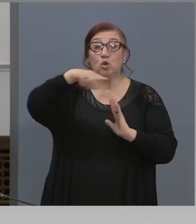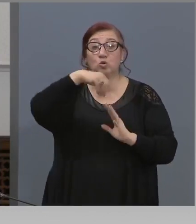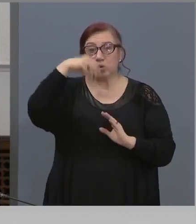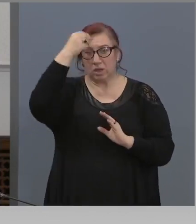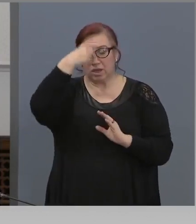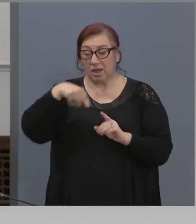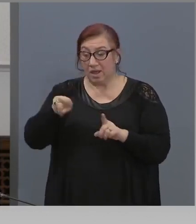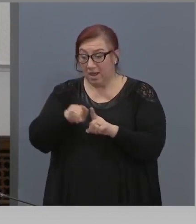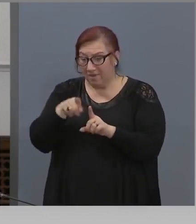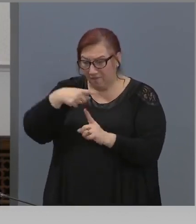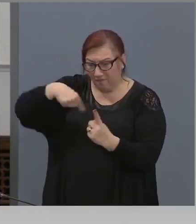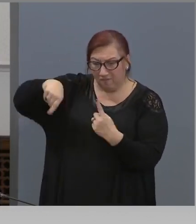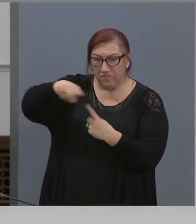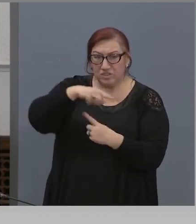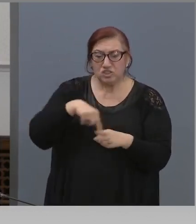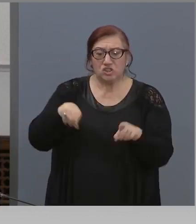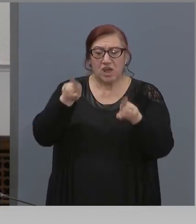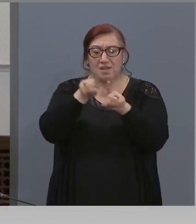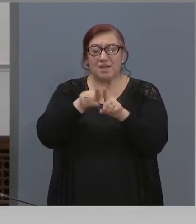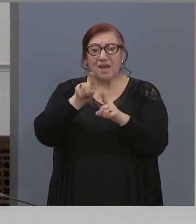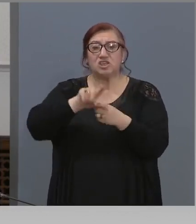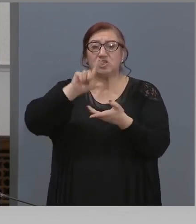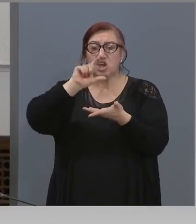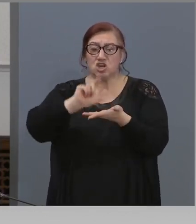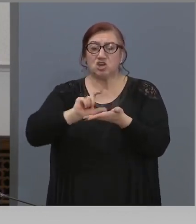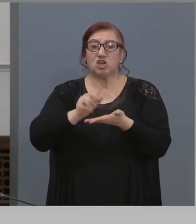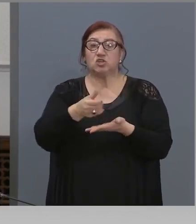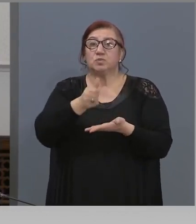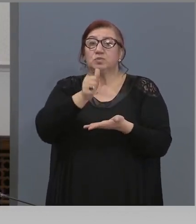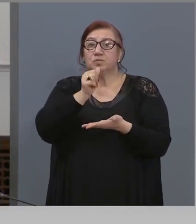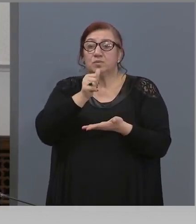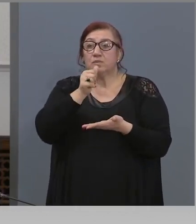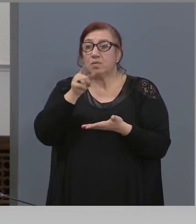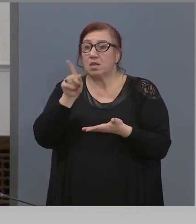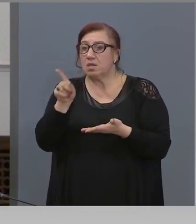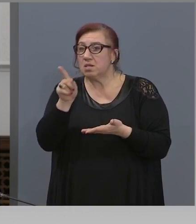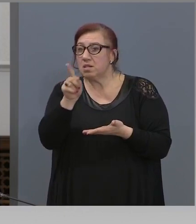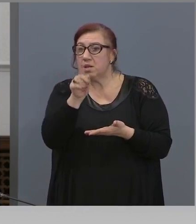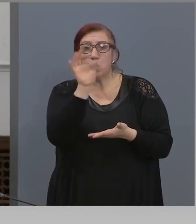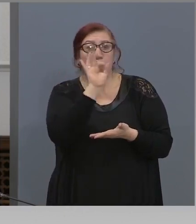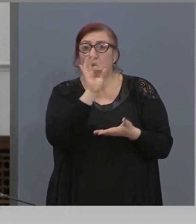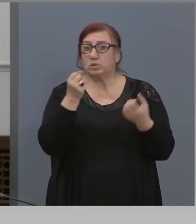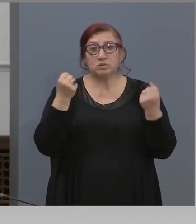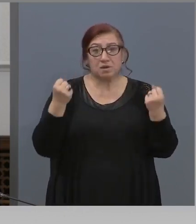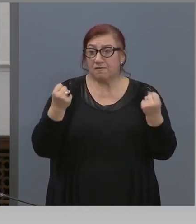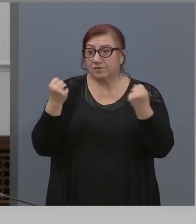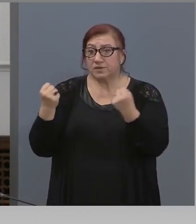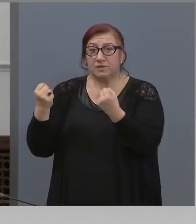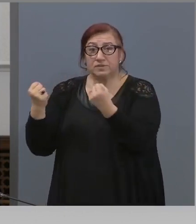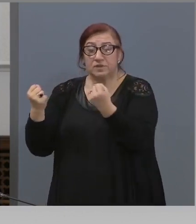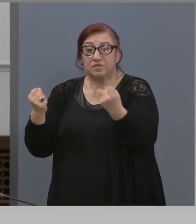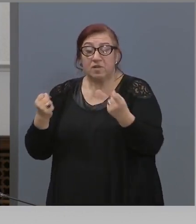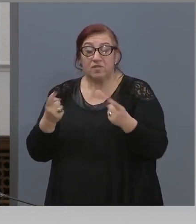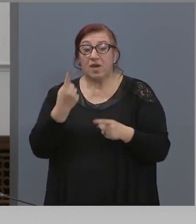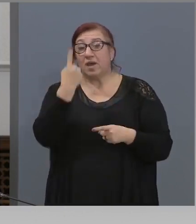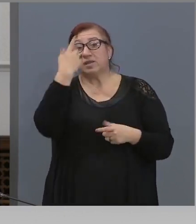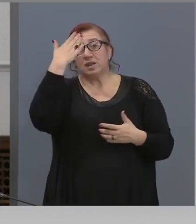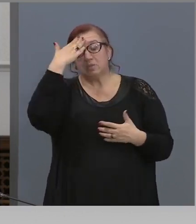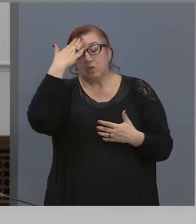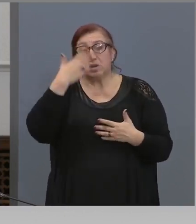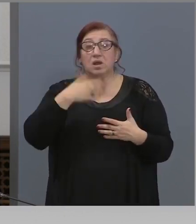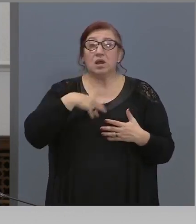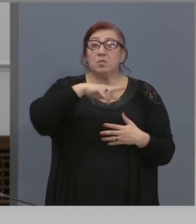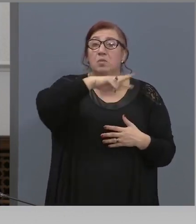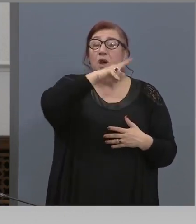причащавали се от един и същ потир, след това други никой от тях не е заразен. Колкото искате такива примери. Има същеници, които